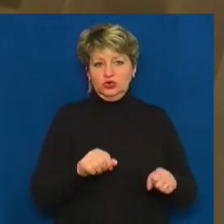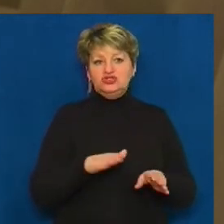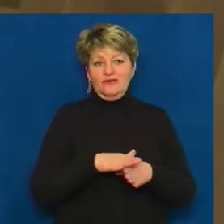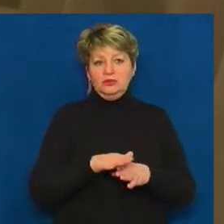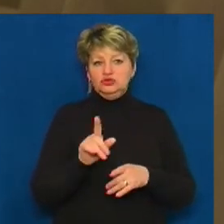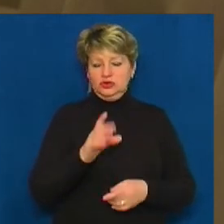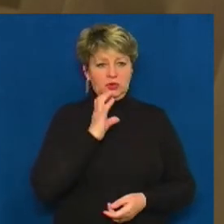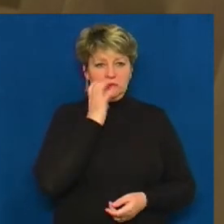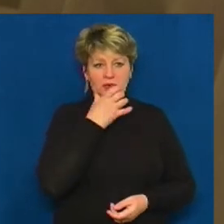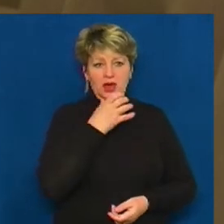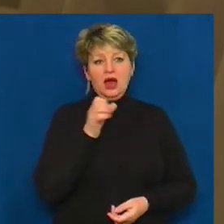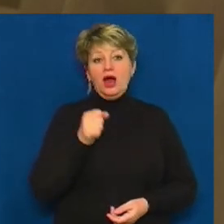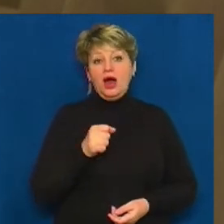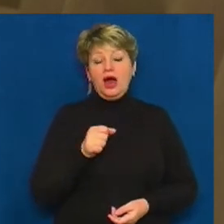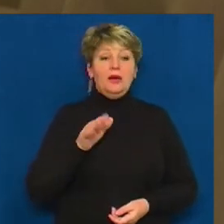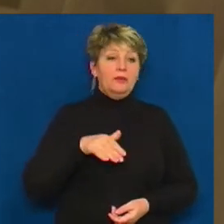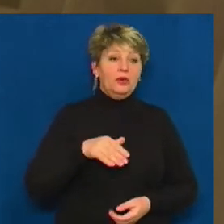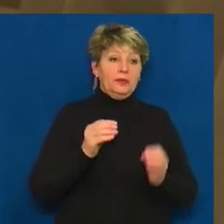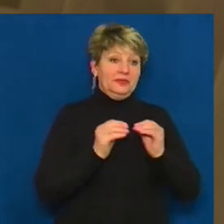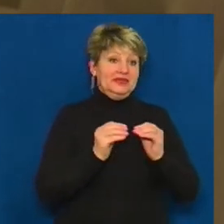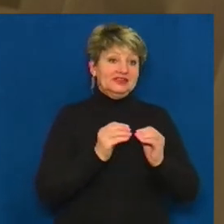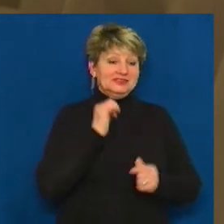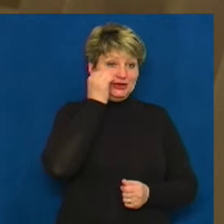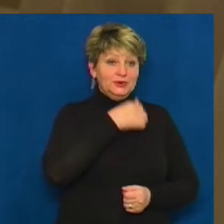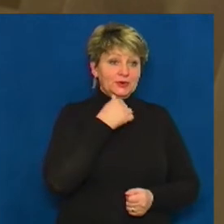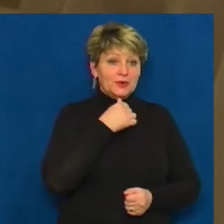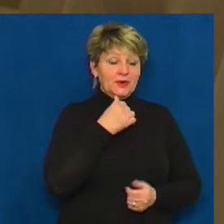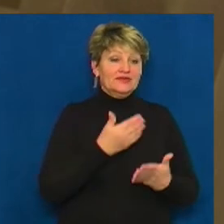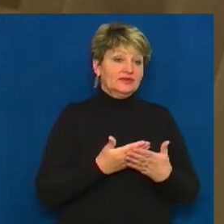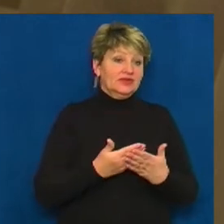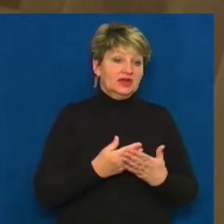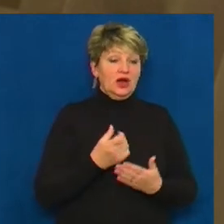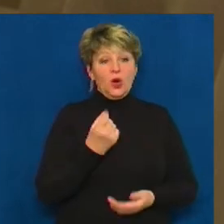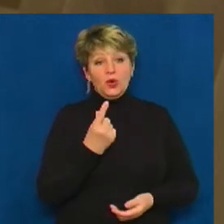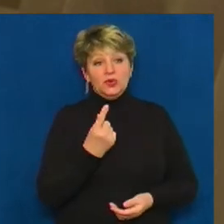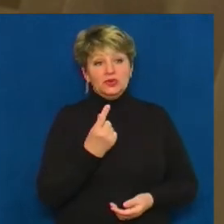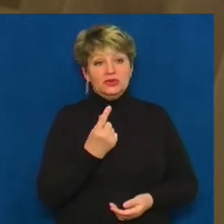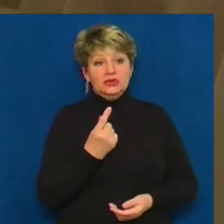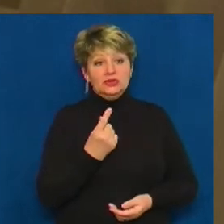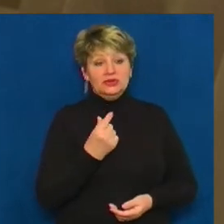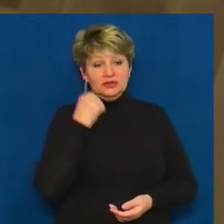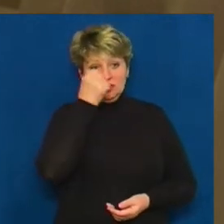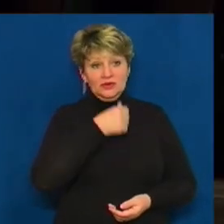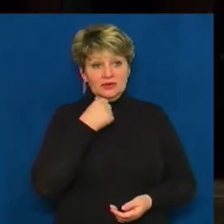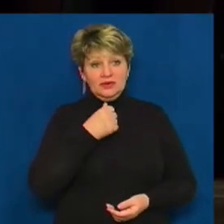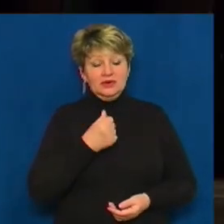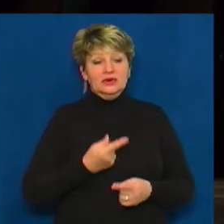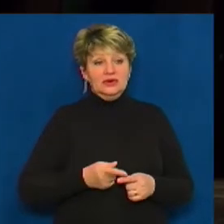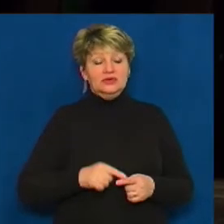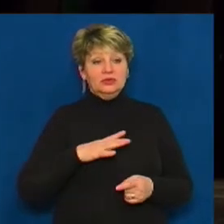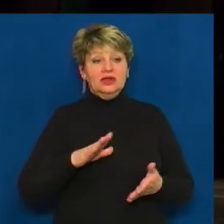А так, оце перші такі, мені, 10 років, мабуть, 10 чи, може, 11 років тому зроблена ця вистава.